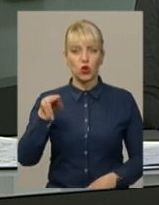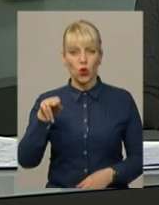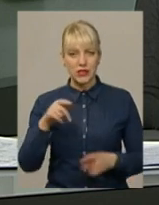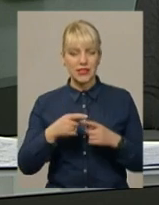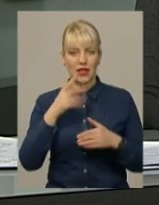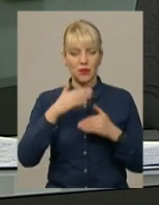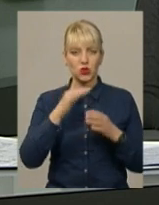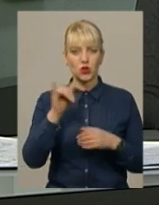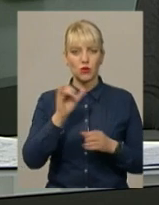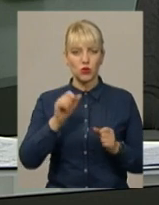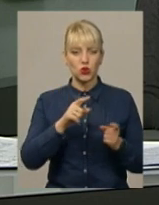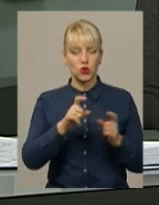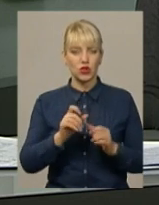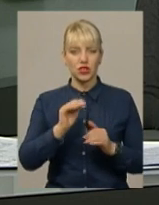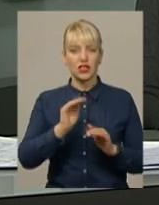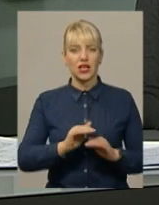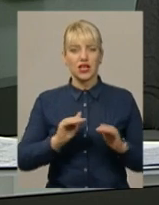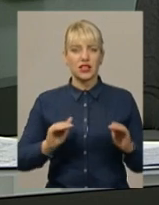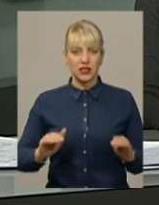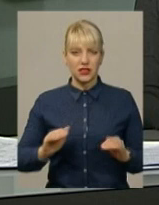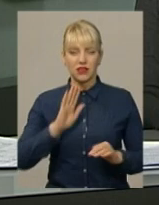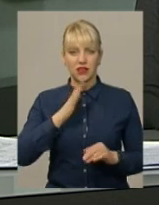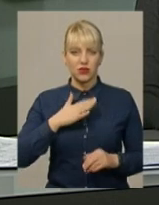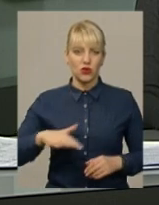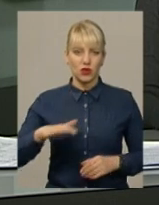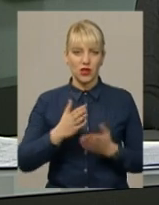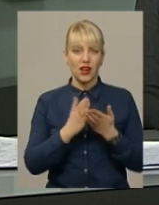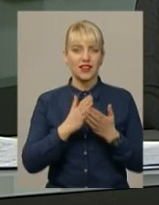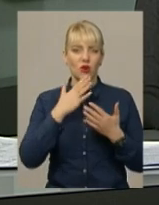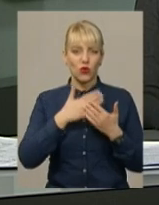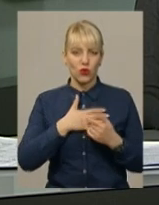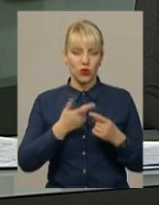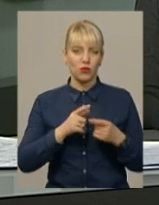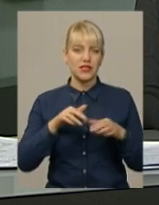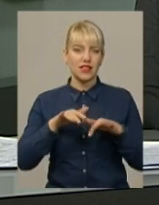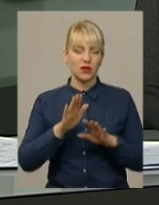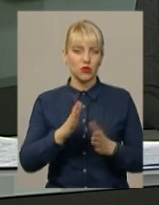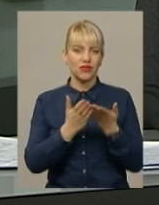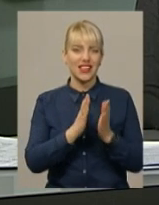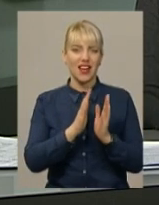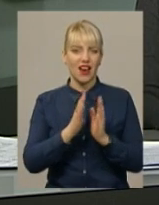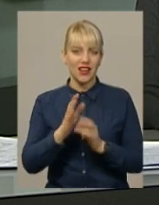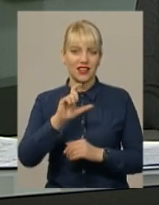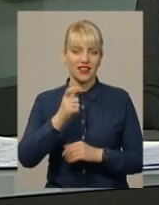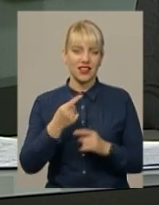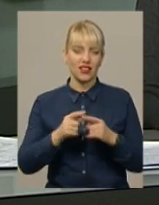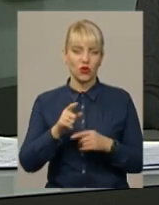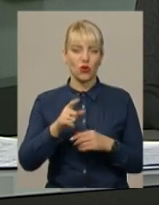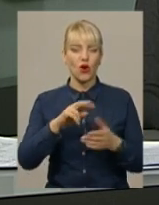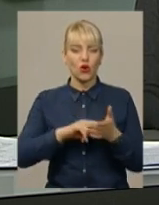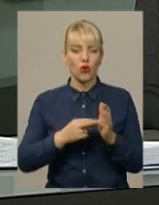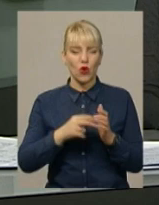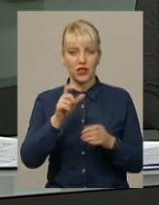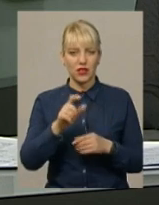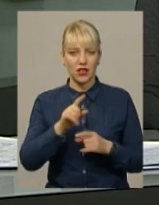найближчої суботи можуть долучитися маленькі книголюби краю. Захід відбудеться у книгарні Є. Його координаторка Юлія Рахно розповідає,